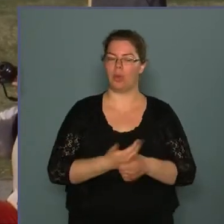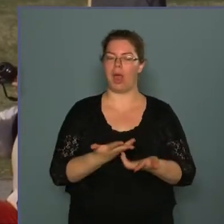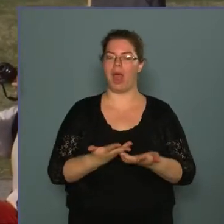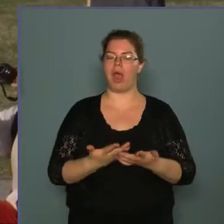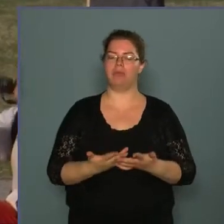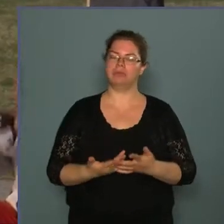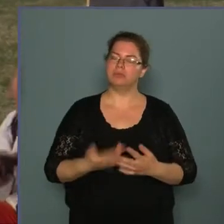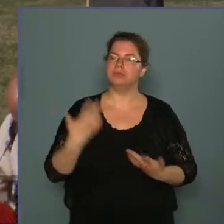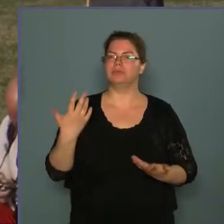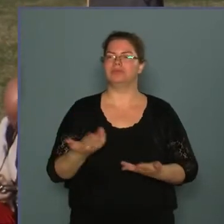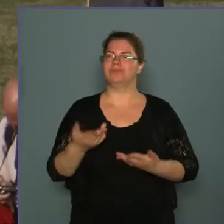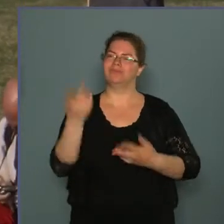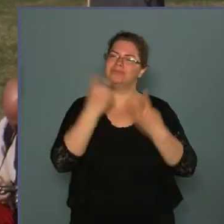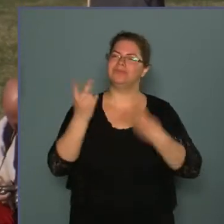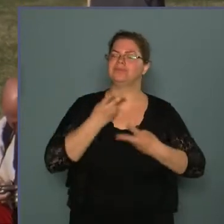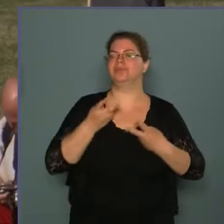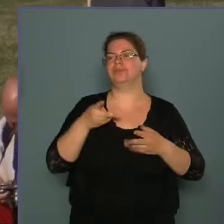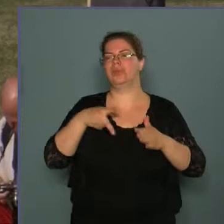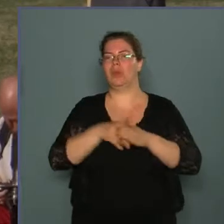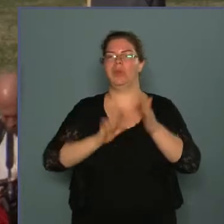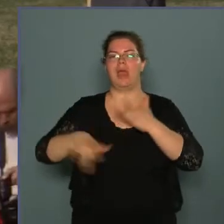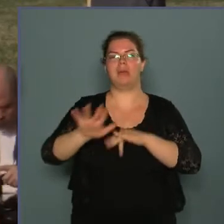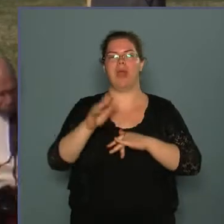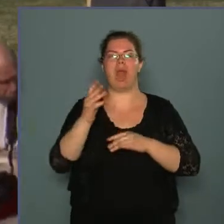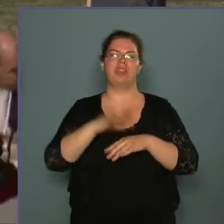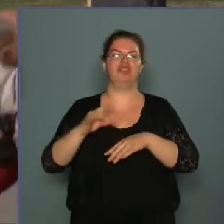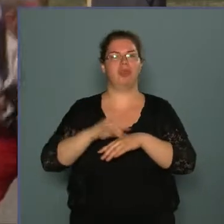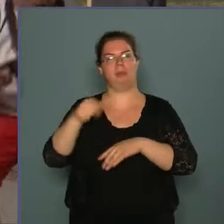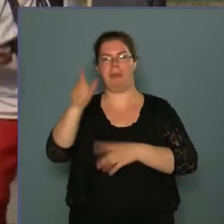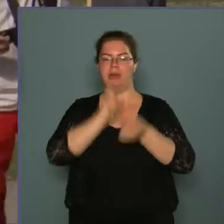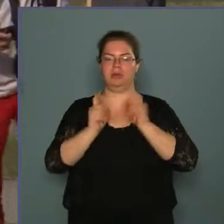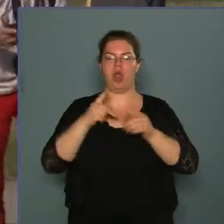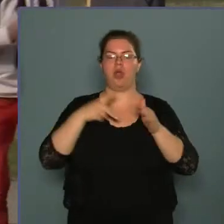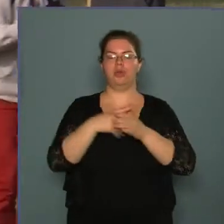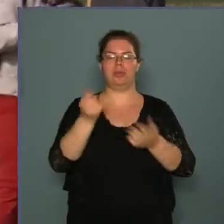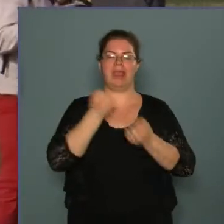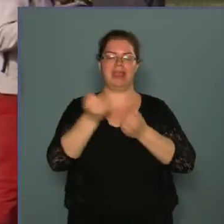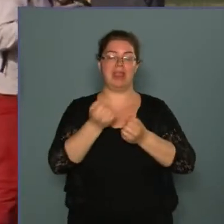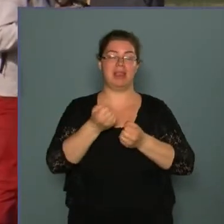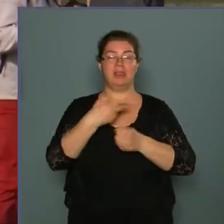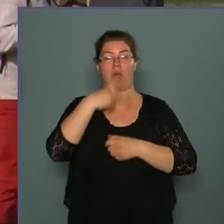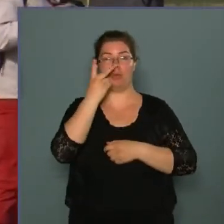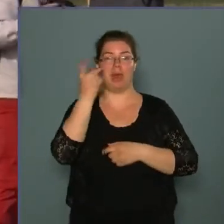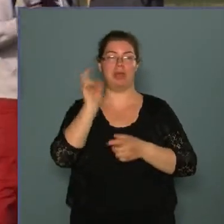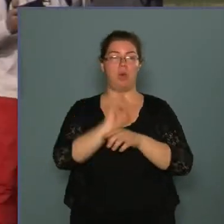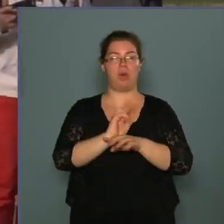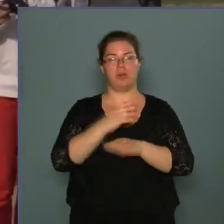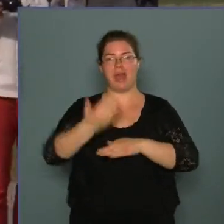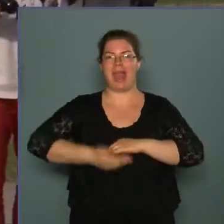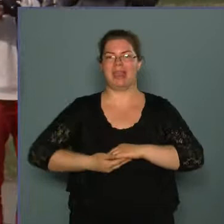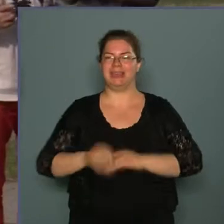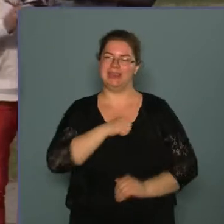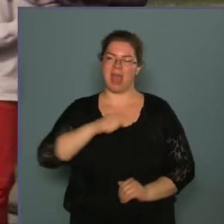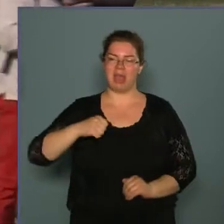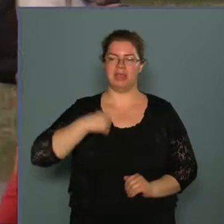vizuális közhelyekben, sémákban gondolkodnak, a közmegegyezés szakmai kontroll helyett az egyéni elképzelések